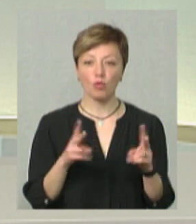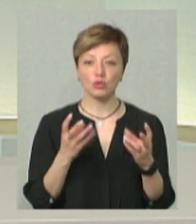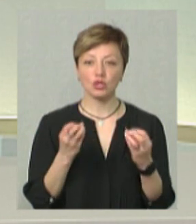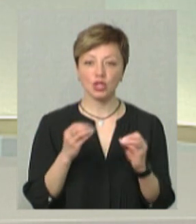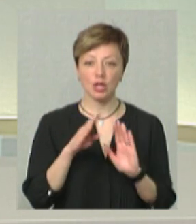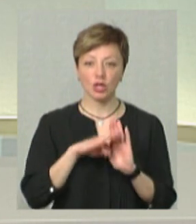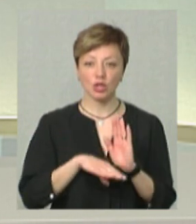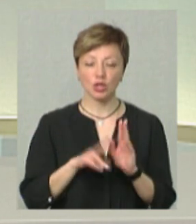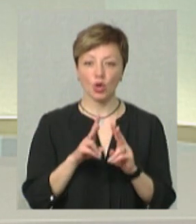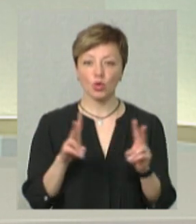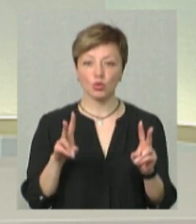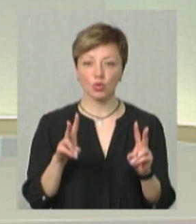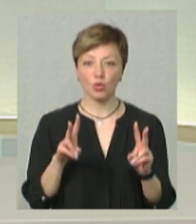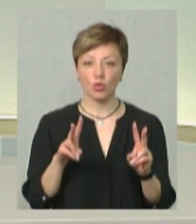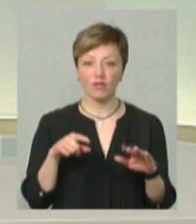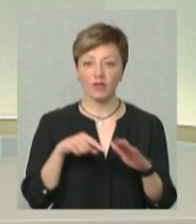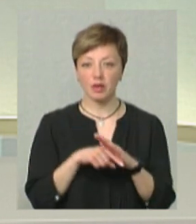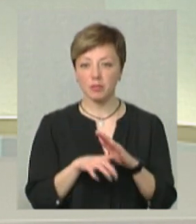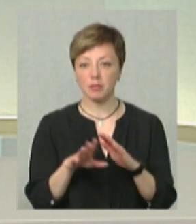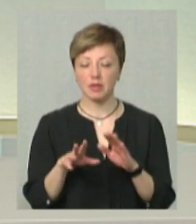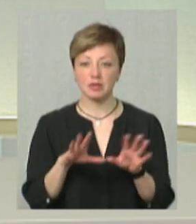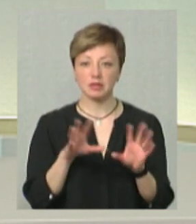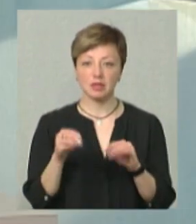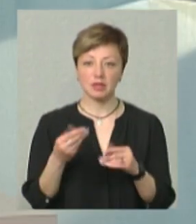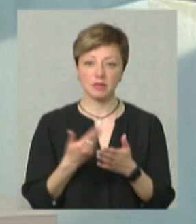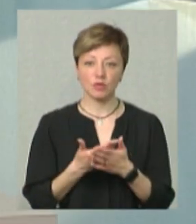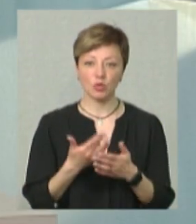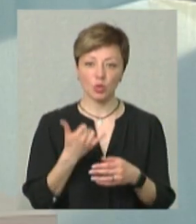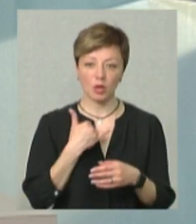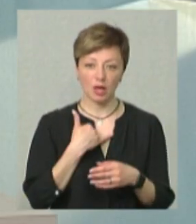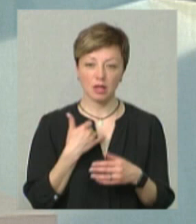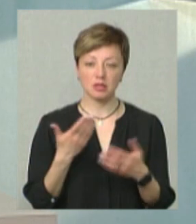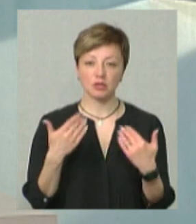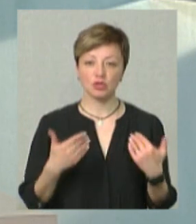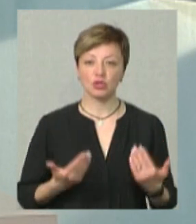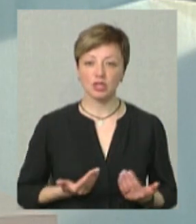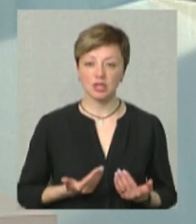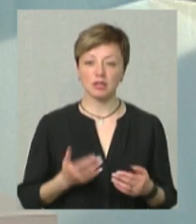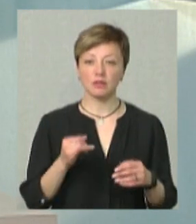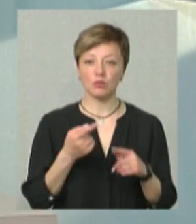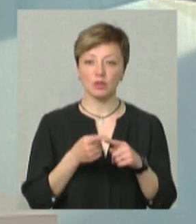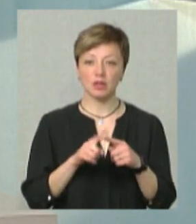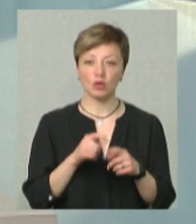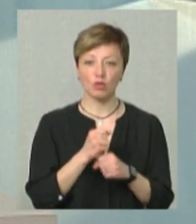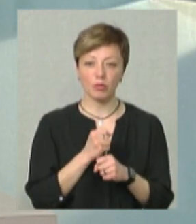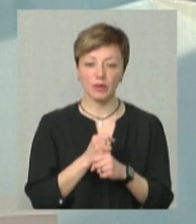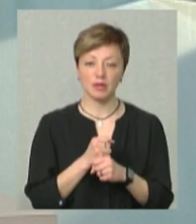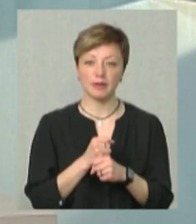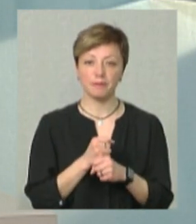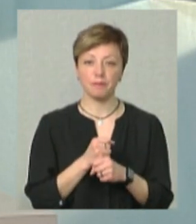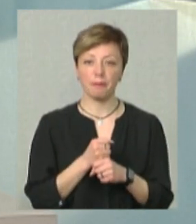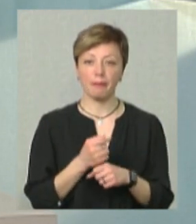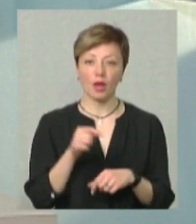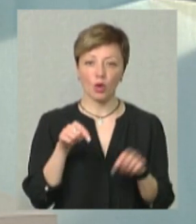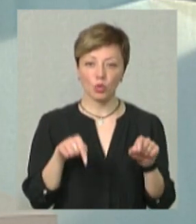гірше, або хто там вибереться. ми йому одразу такі, от до нас, от тобі, де жити, от де не робити. От